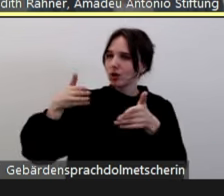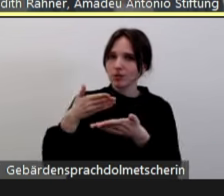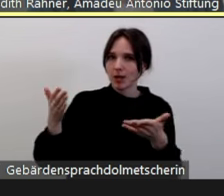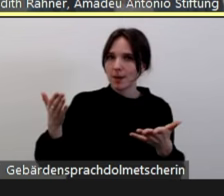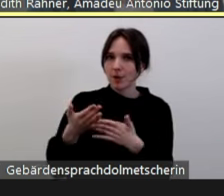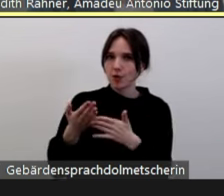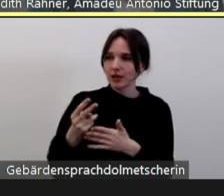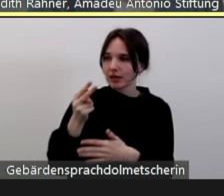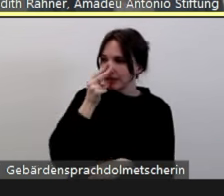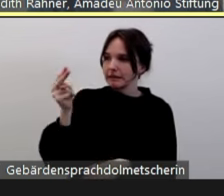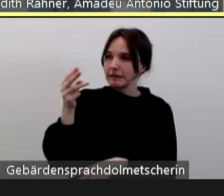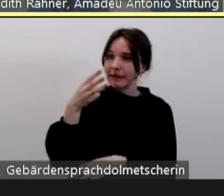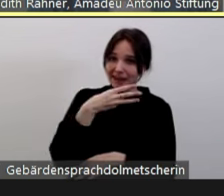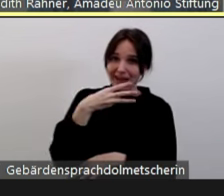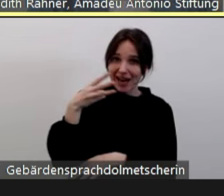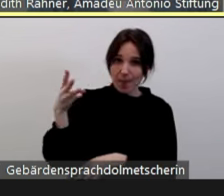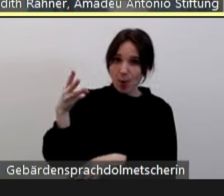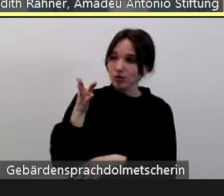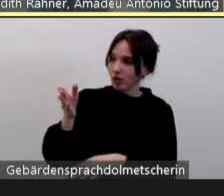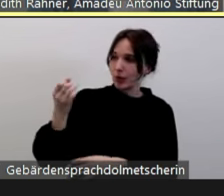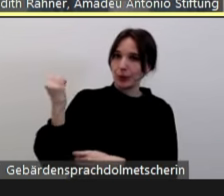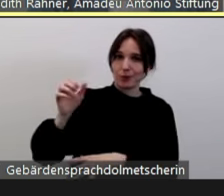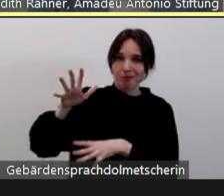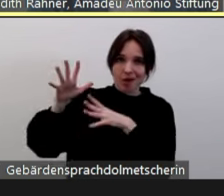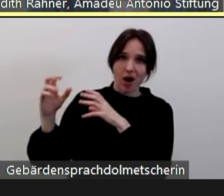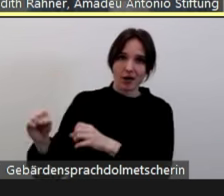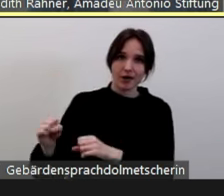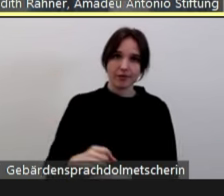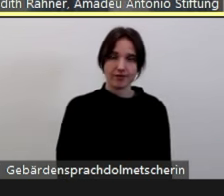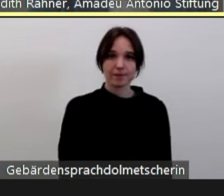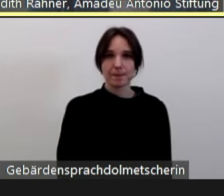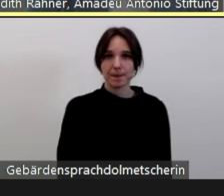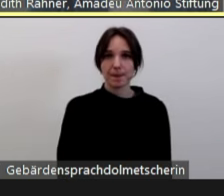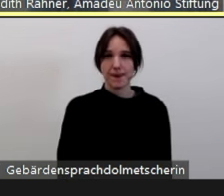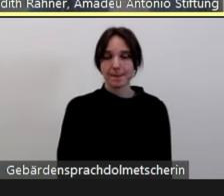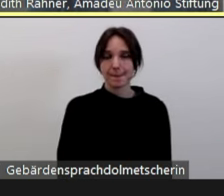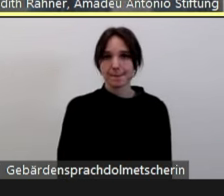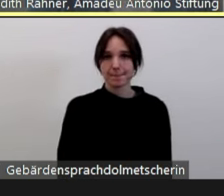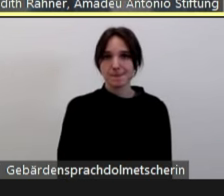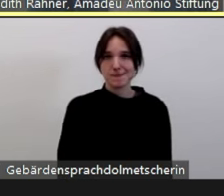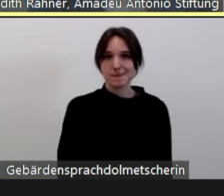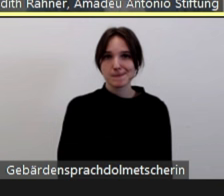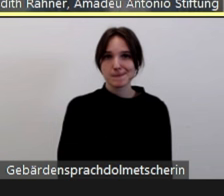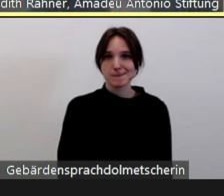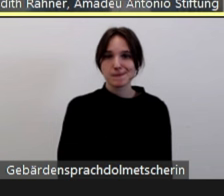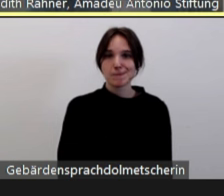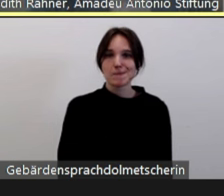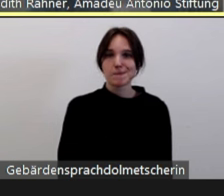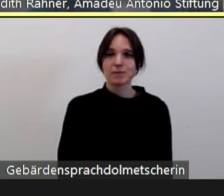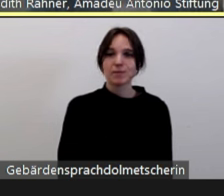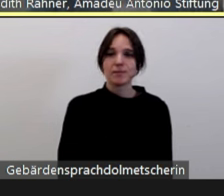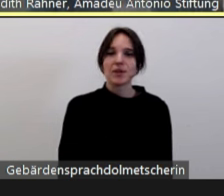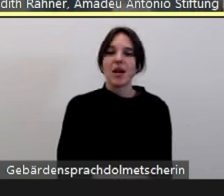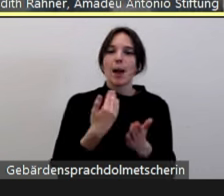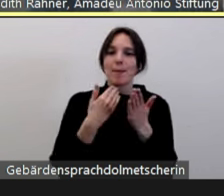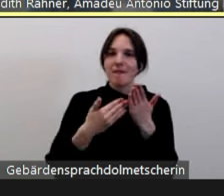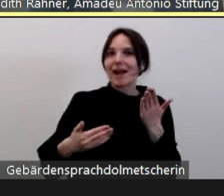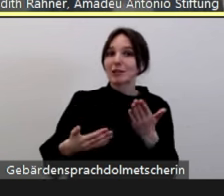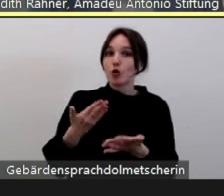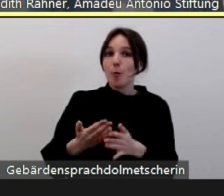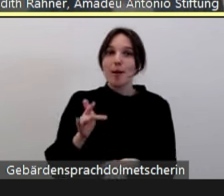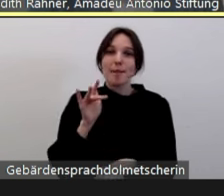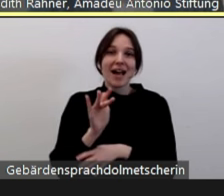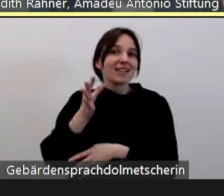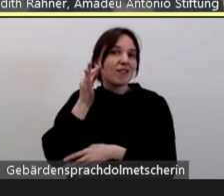angegriffen. Und das ist jetzt nicht was, was man direkt nachweisen kann. Sowas kommt von sowas. Aber ich